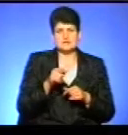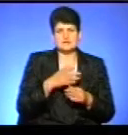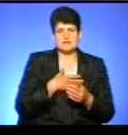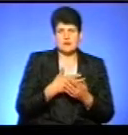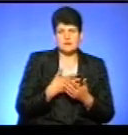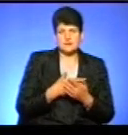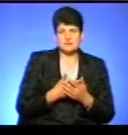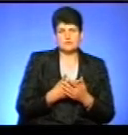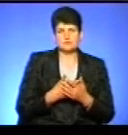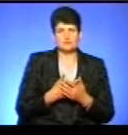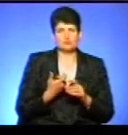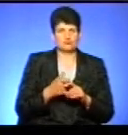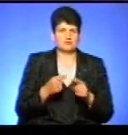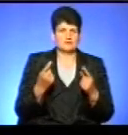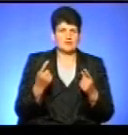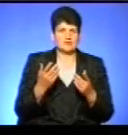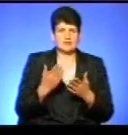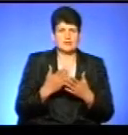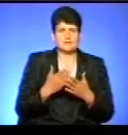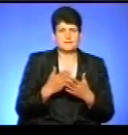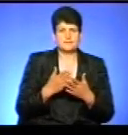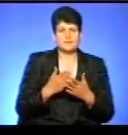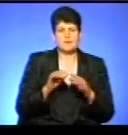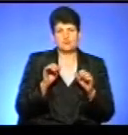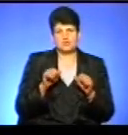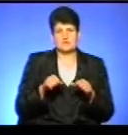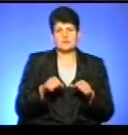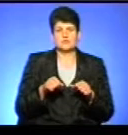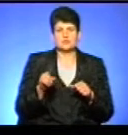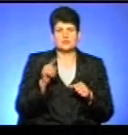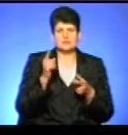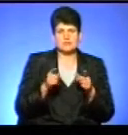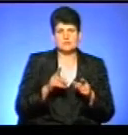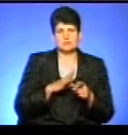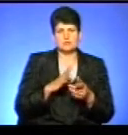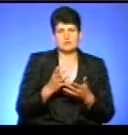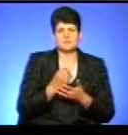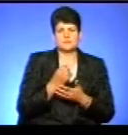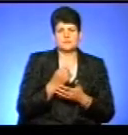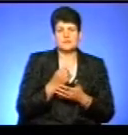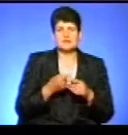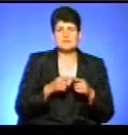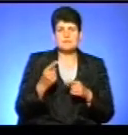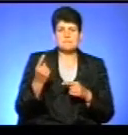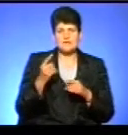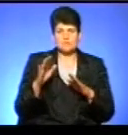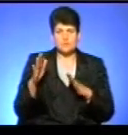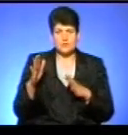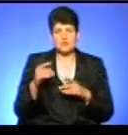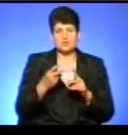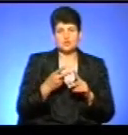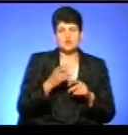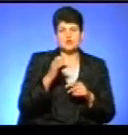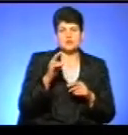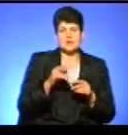активністю, дуже є велика імовірність, що вони дійсно би пройшли. Це такий перший момент. І друге, соціальне